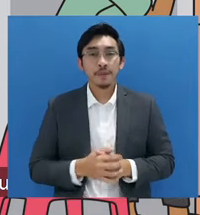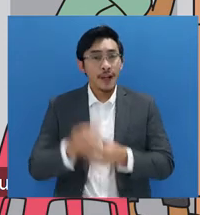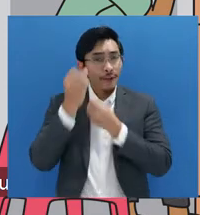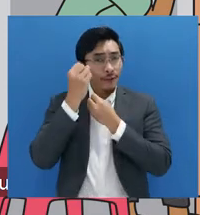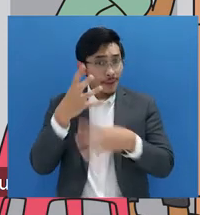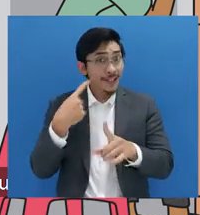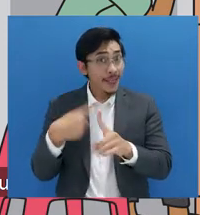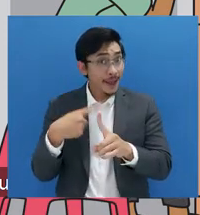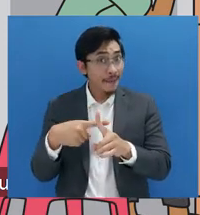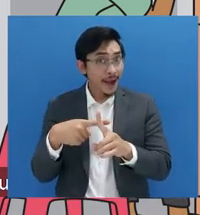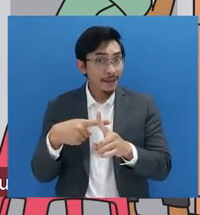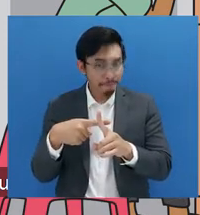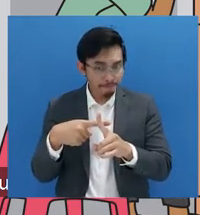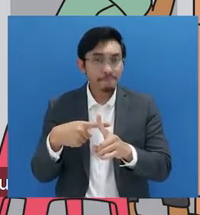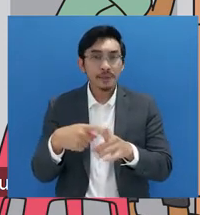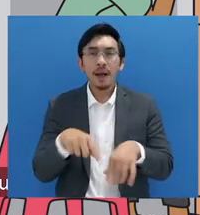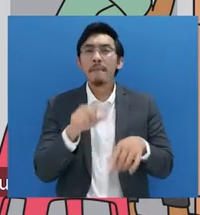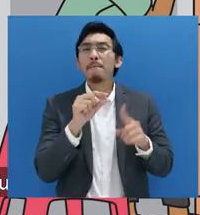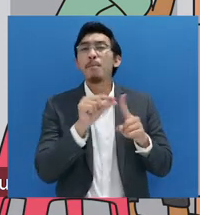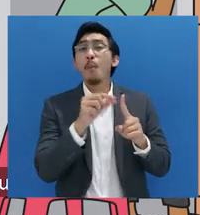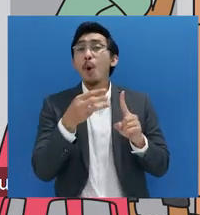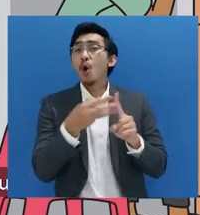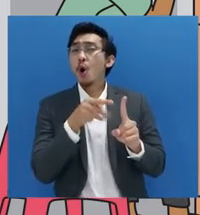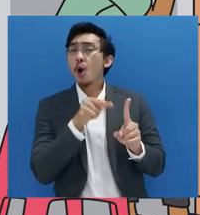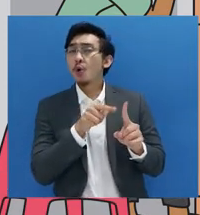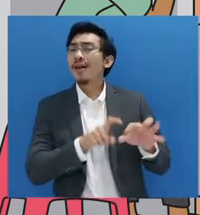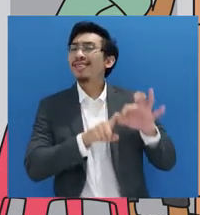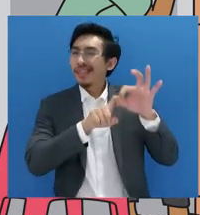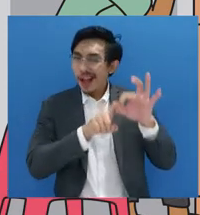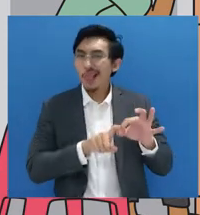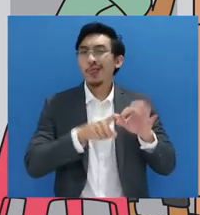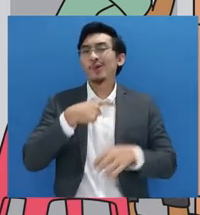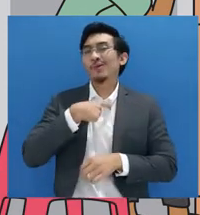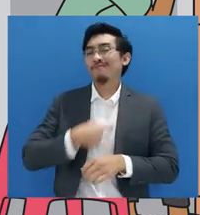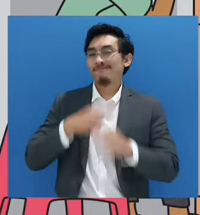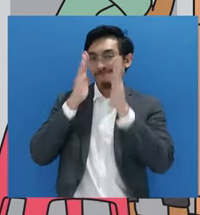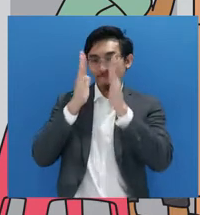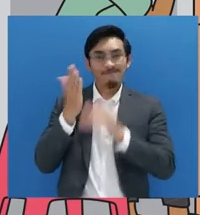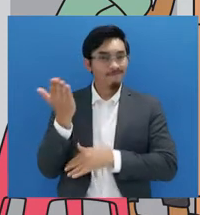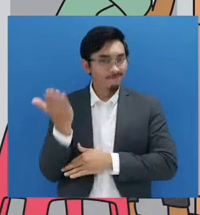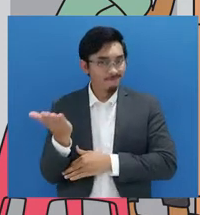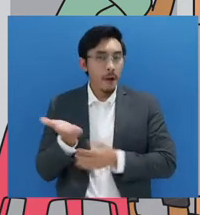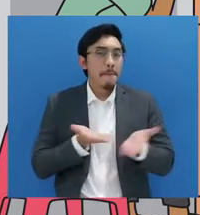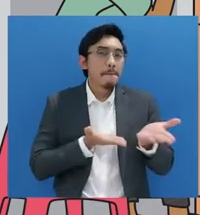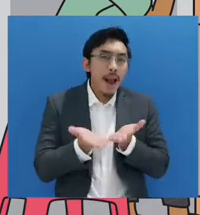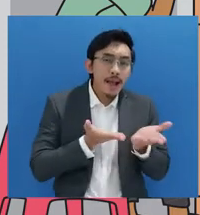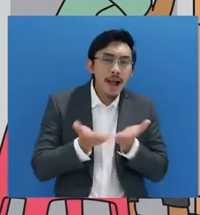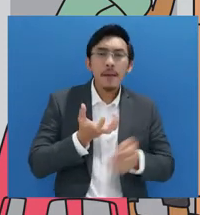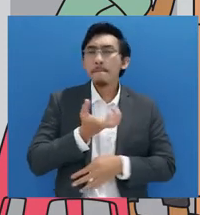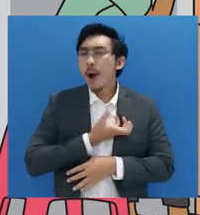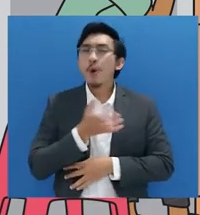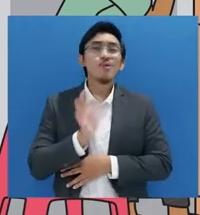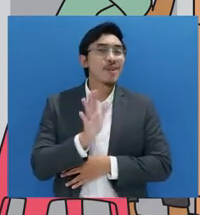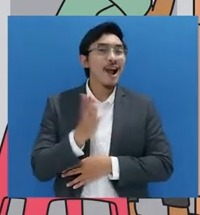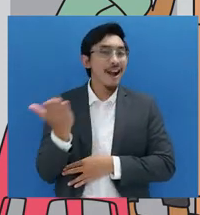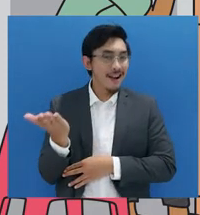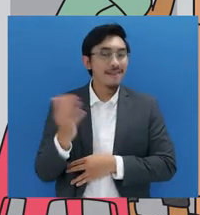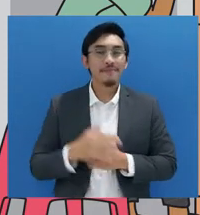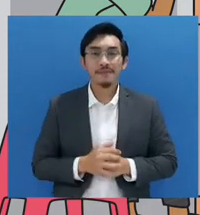dan bentuk pro bono sangat bergantung pada kesediaan advokat yang bersangkutan memberikan layanan pro bono dalam bentuk penampilan perkara.